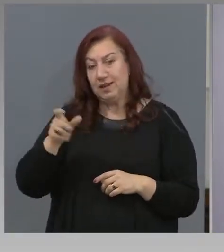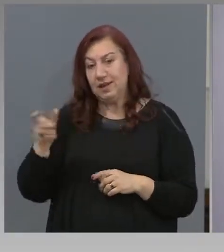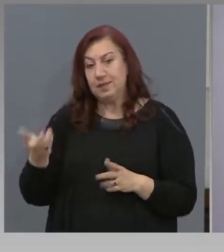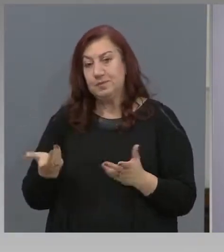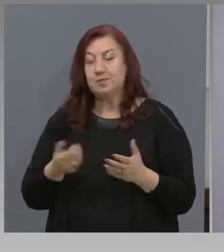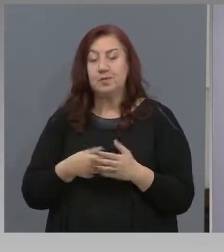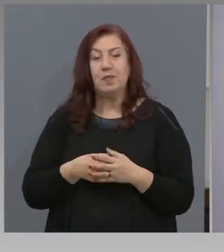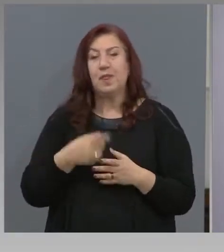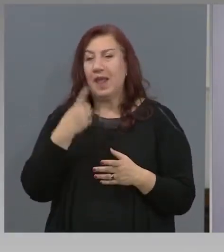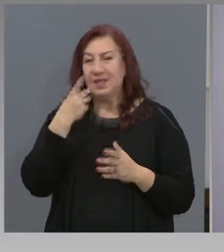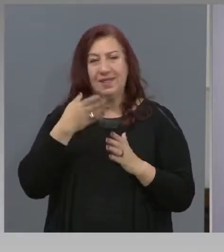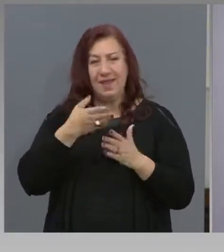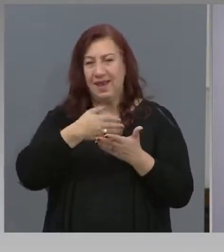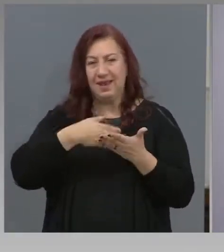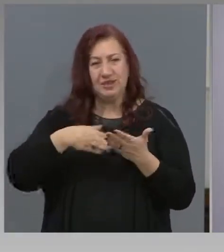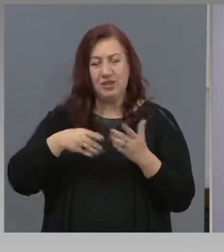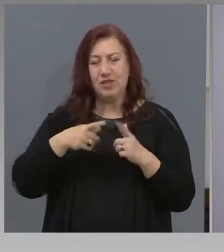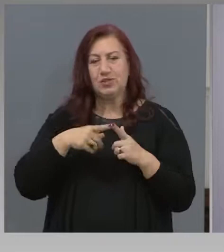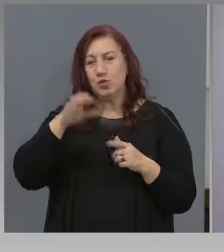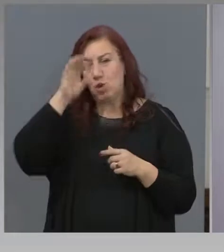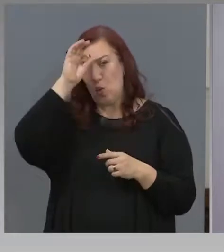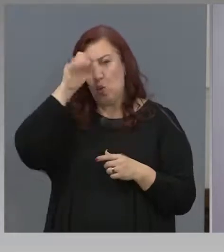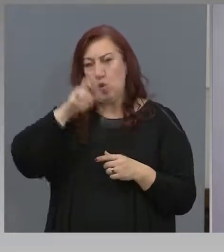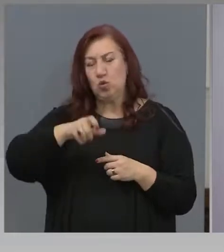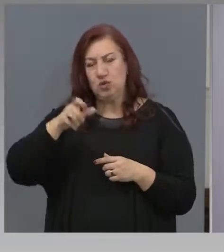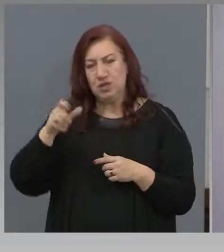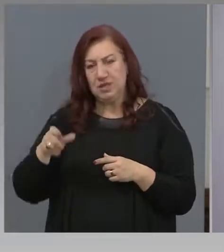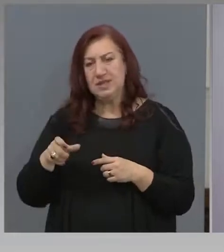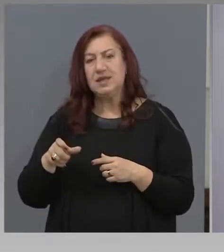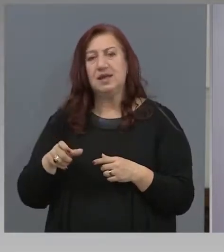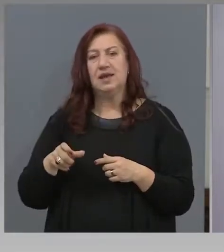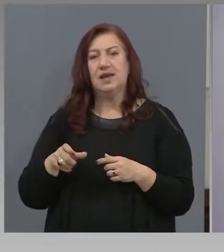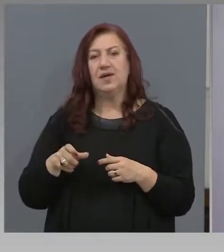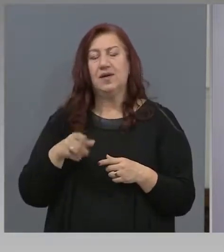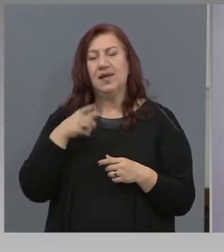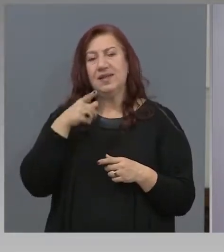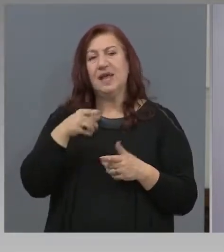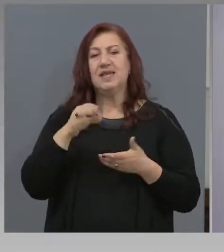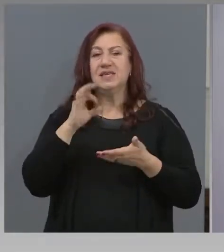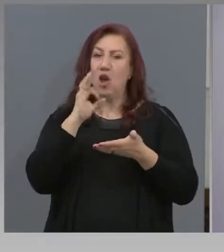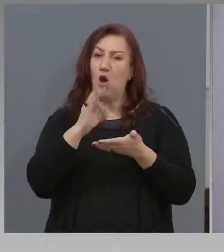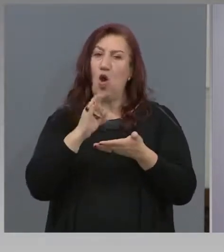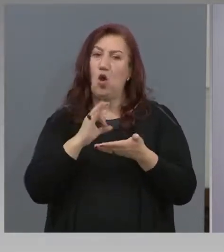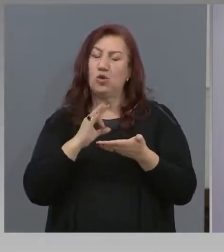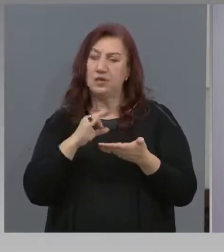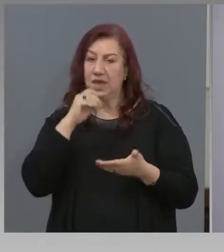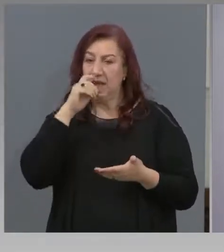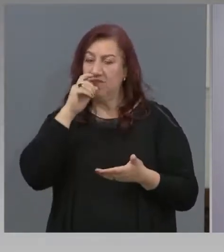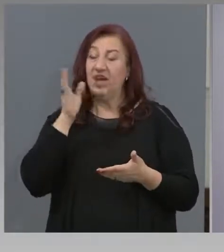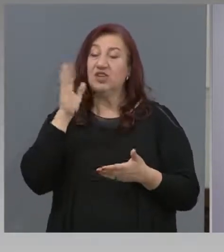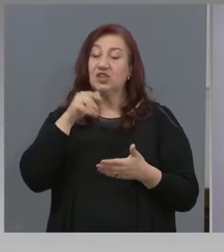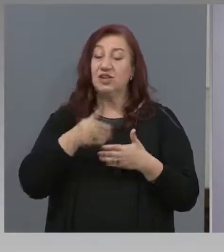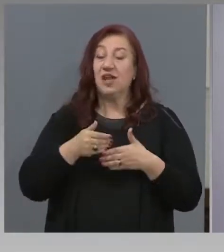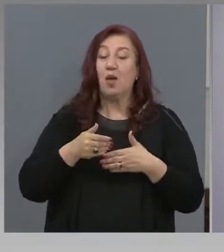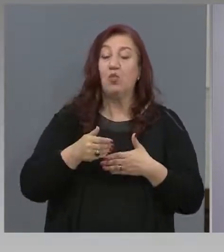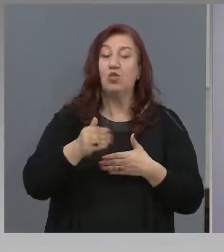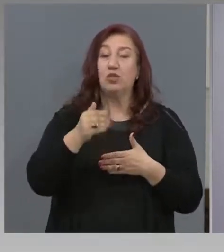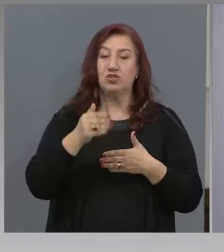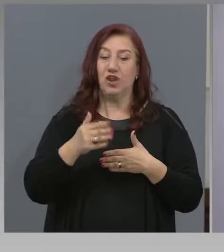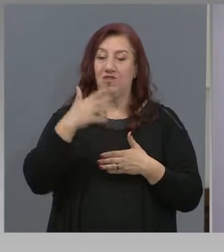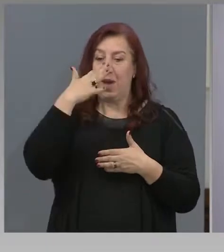За една малка част от учениците тези оценки са важни за продължаването в следваща степен.